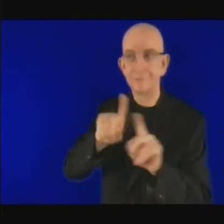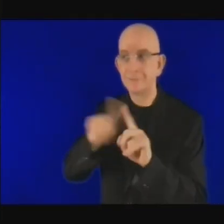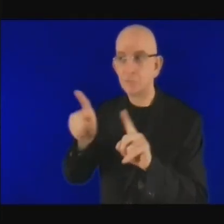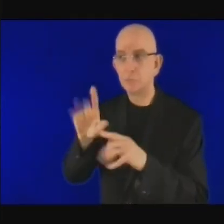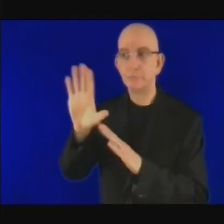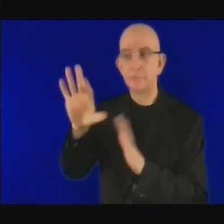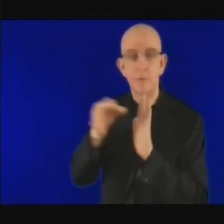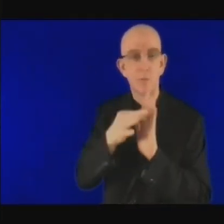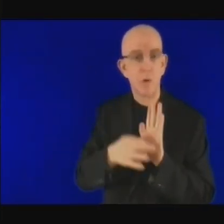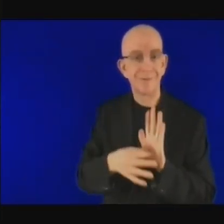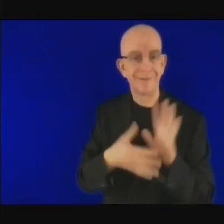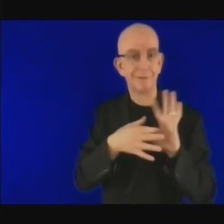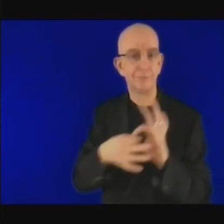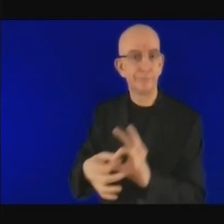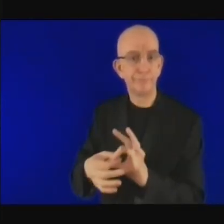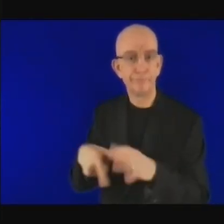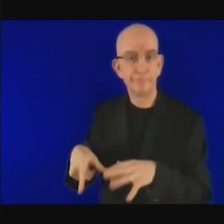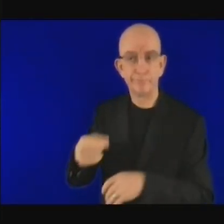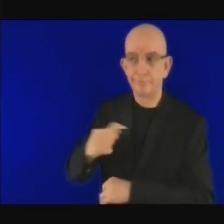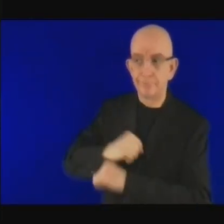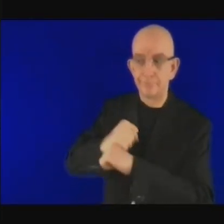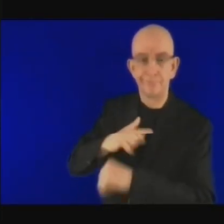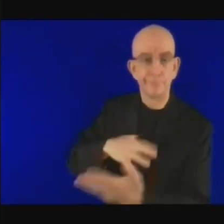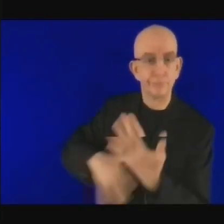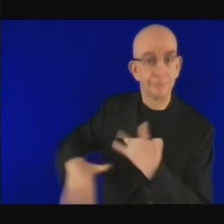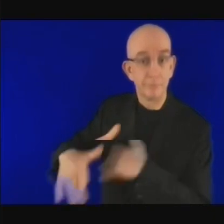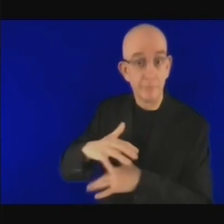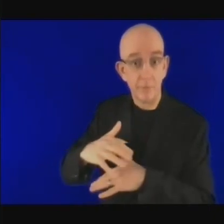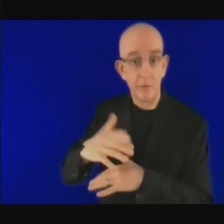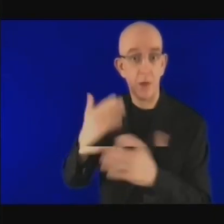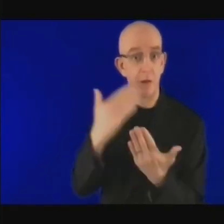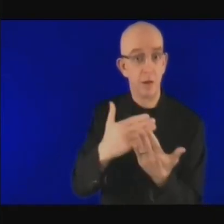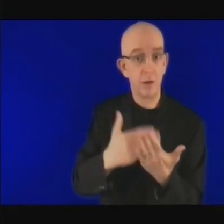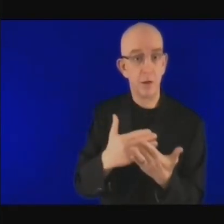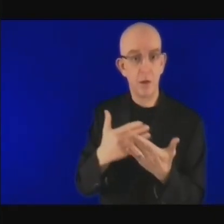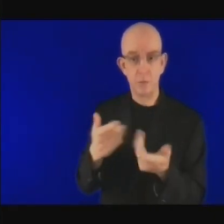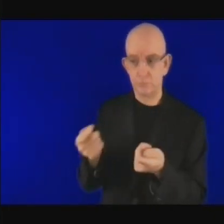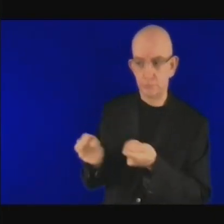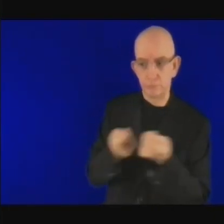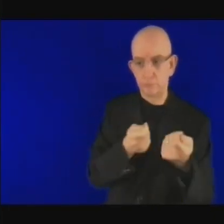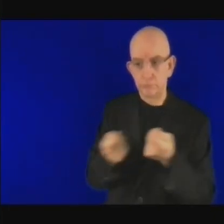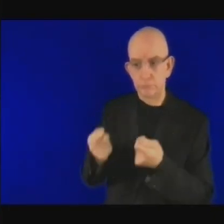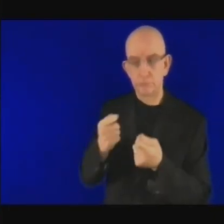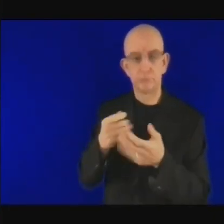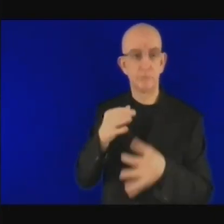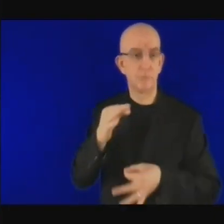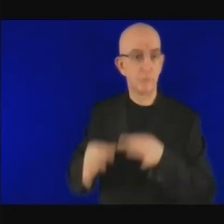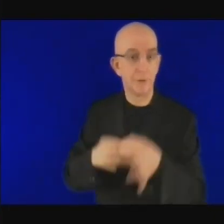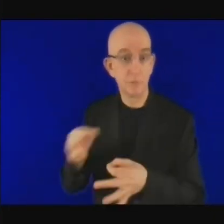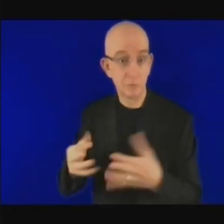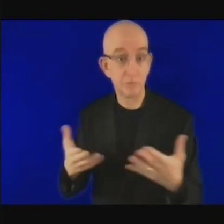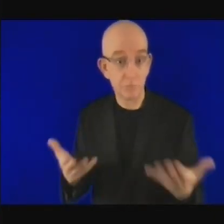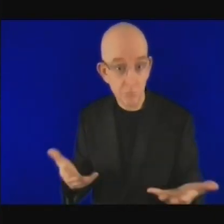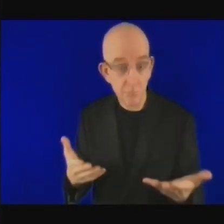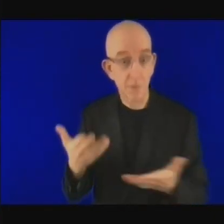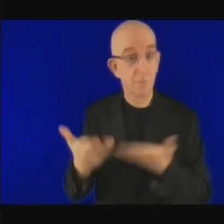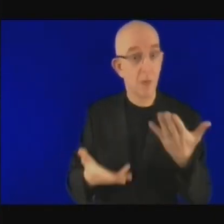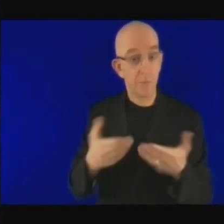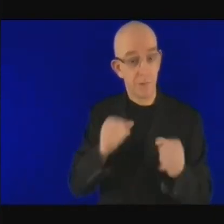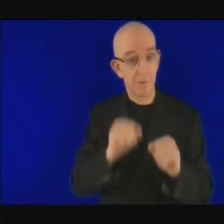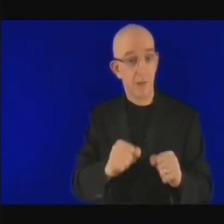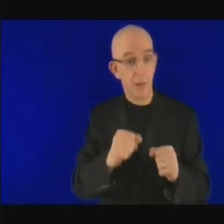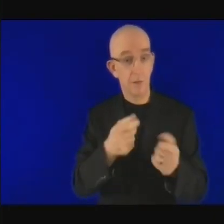ou quelqu'un d'autre pourrait intervenir sur la façon dont les